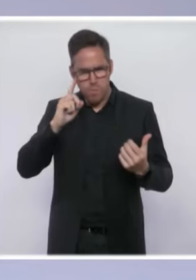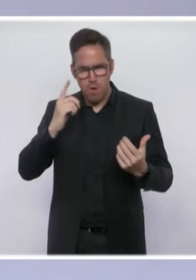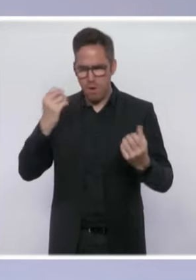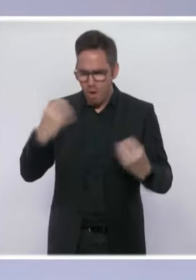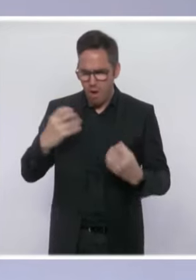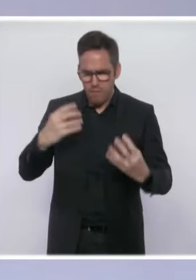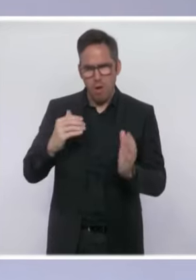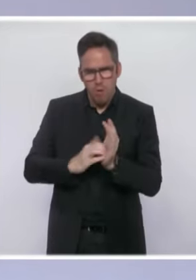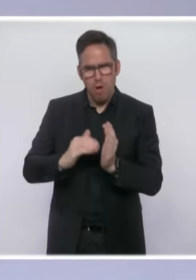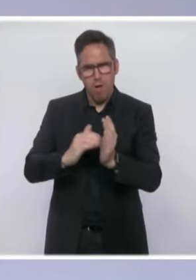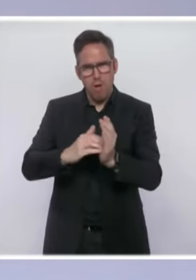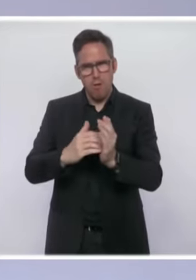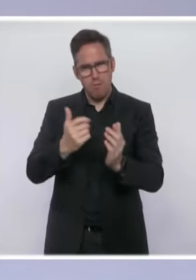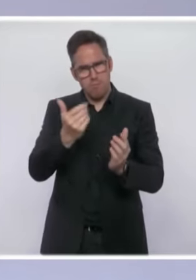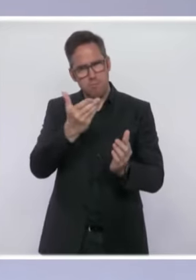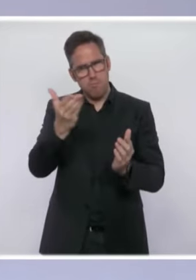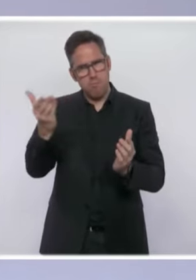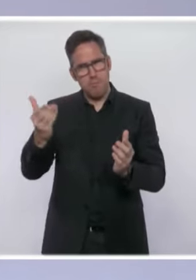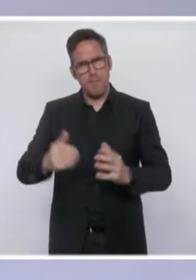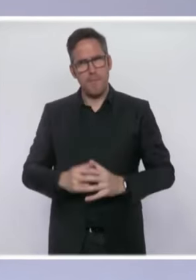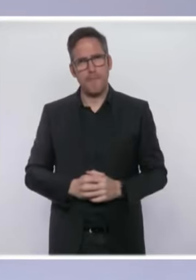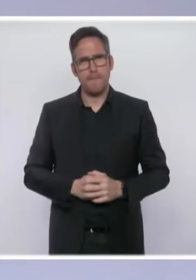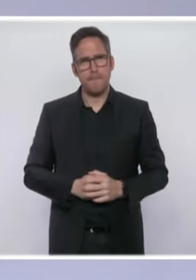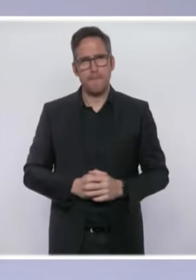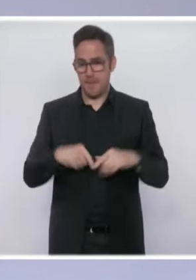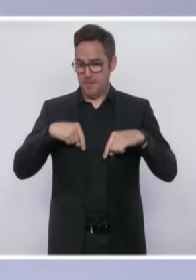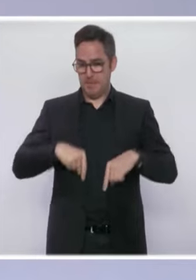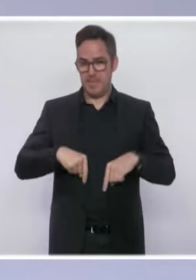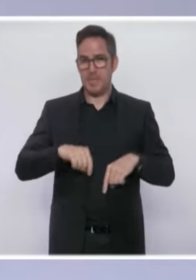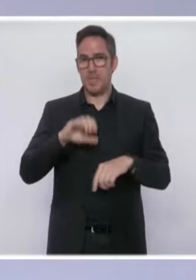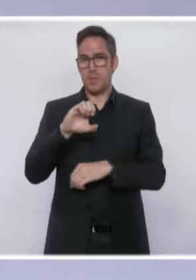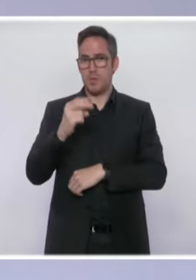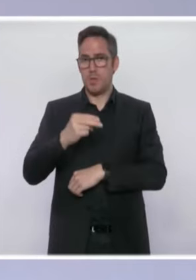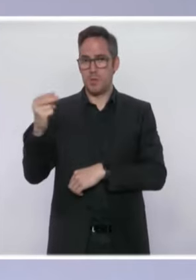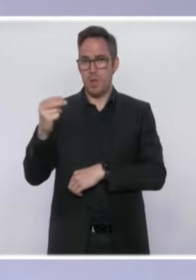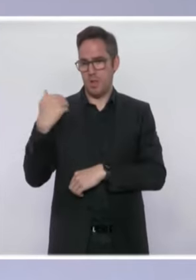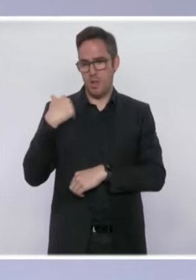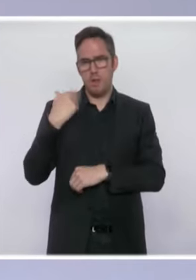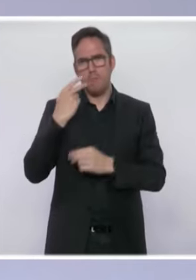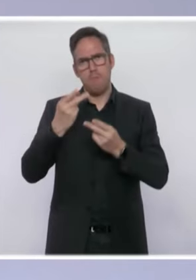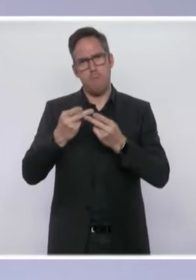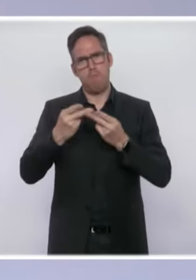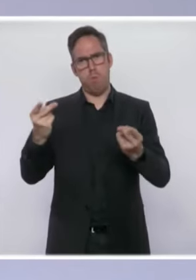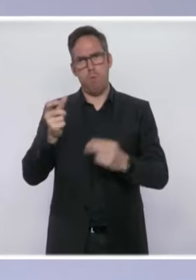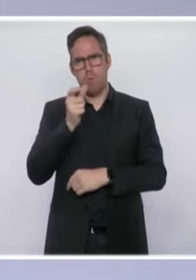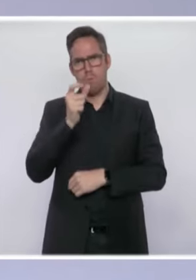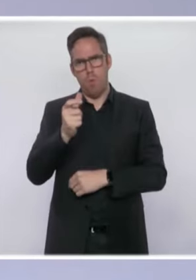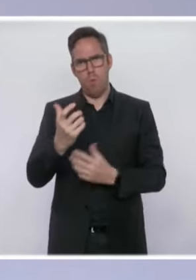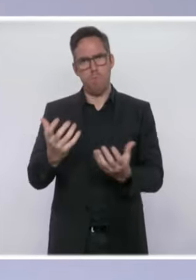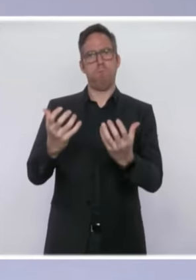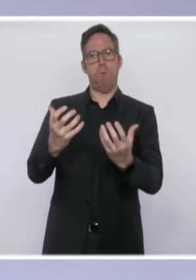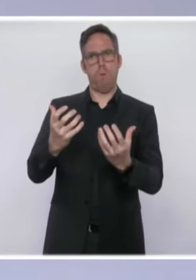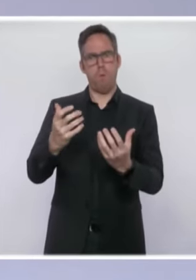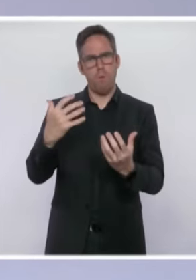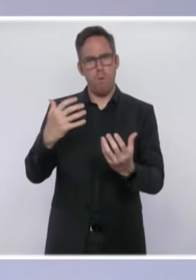pareilles ont-elles pu arriver ? Le ministre de l'Éducation nationale, Gabriel Attal, a eu des mots très forts, encore suite